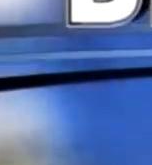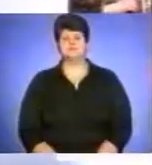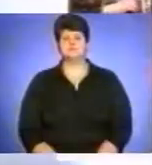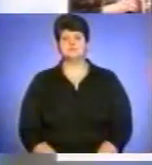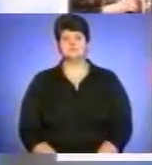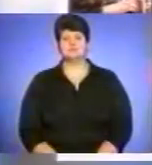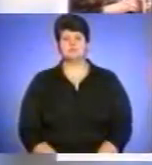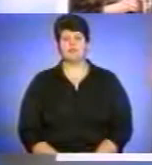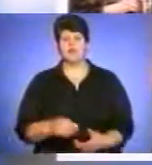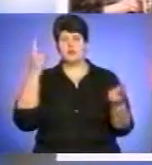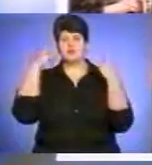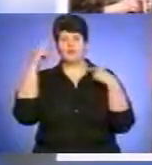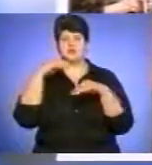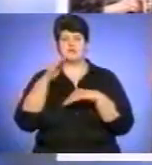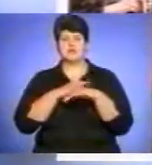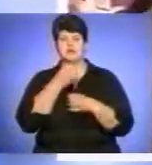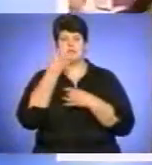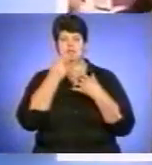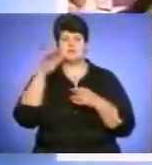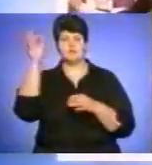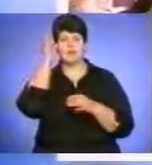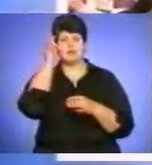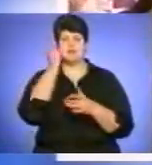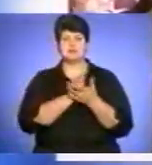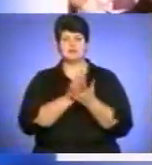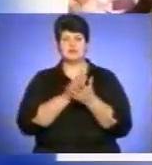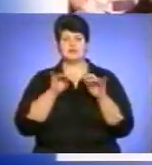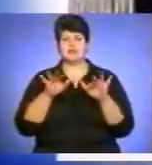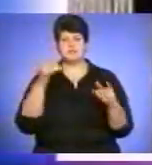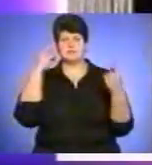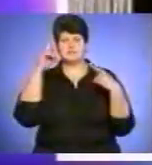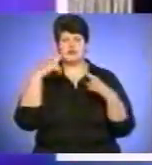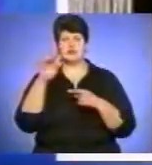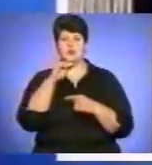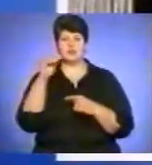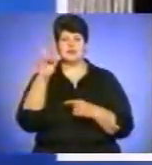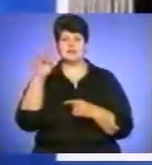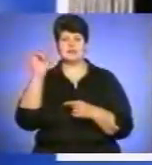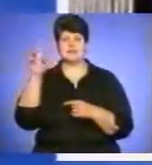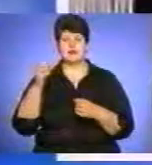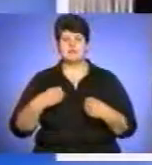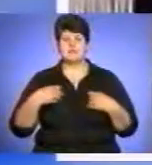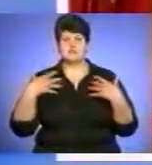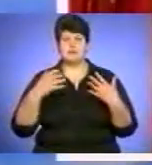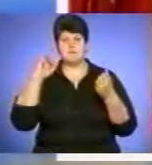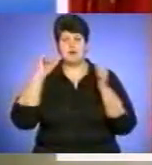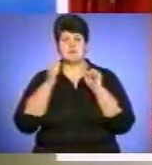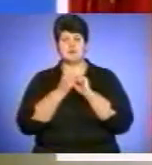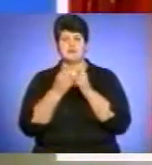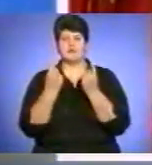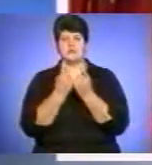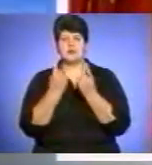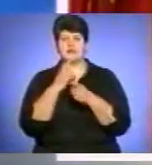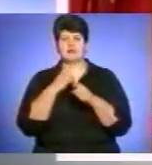Зборчий вечір квіти спогадів заслужений діяч мистецтв України Юрій Кіцила присвятив пам'яті побратима поета